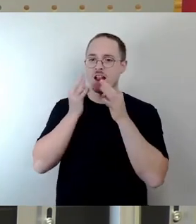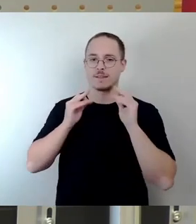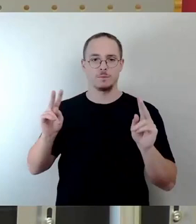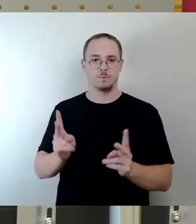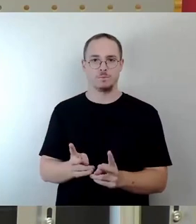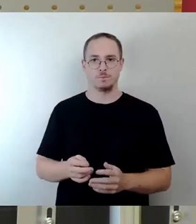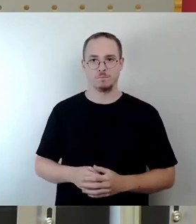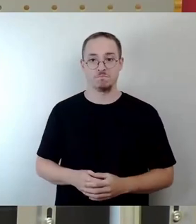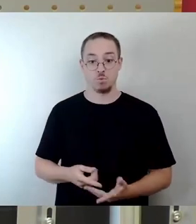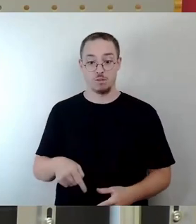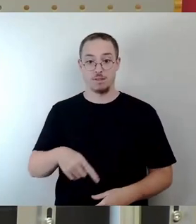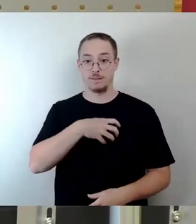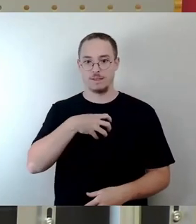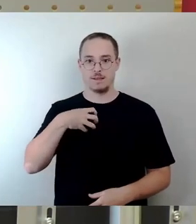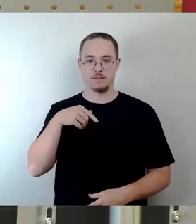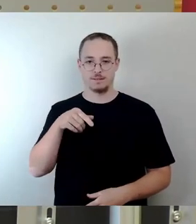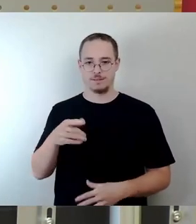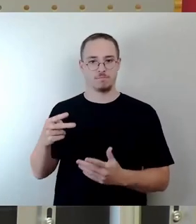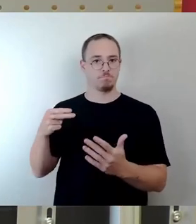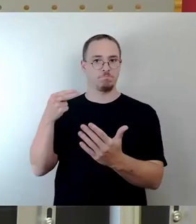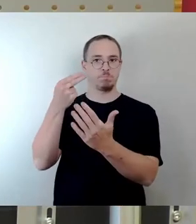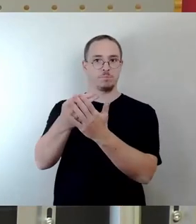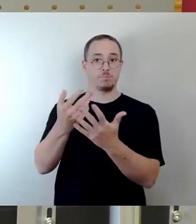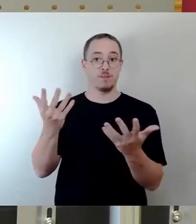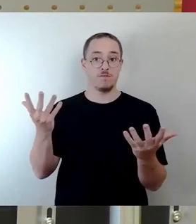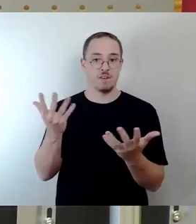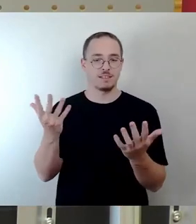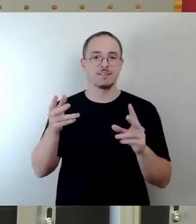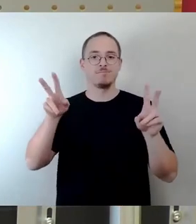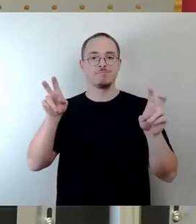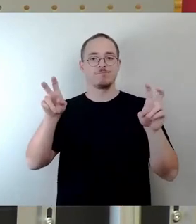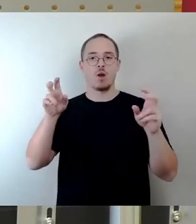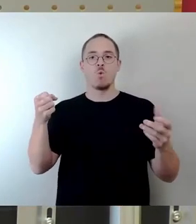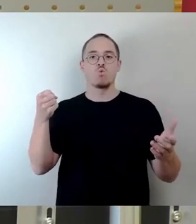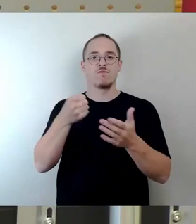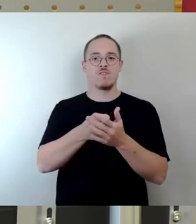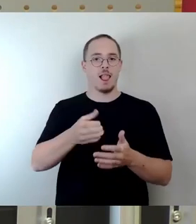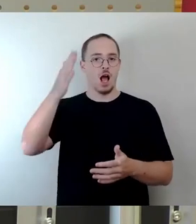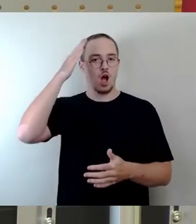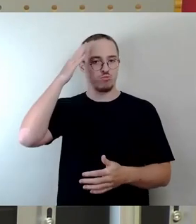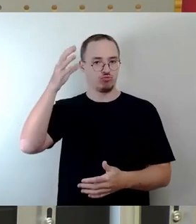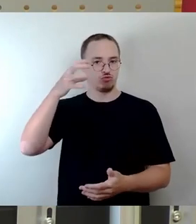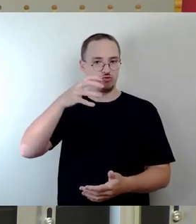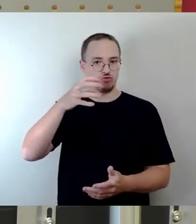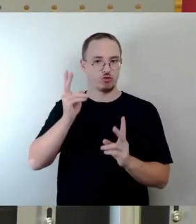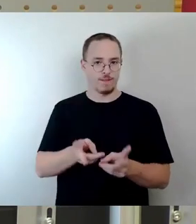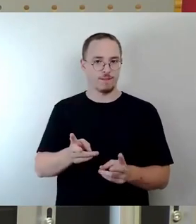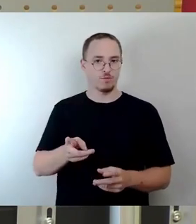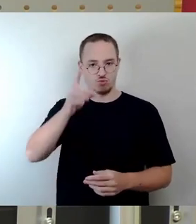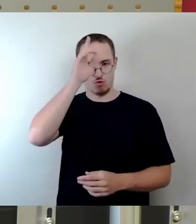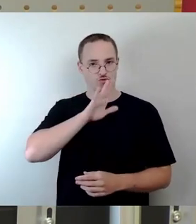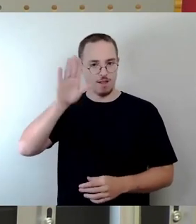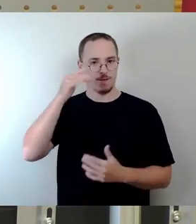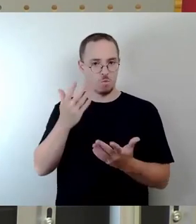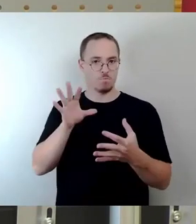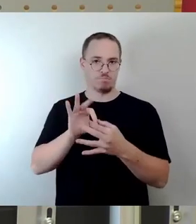Unfallhauptstadt Deutschlands trägt. Das Fazit ist vernichtend. Nun ist es ja nicht so, dass wir in Dresden nicht wüssten, was wir hier besser machen sollten, beziehungsweise